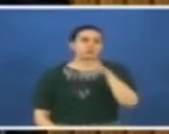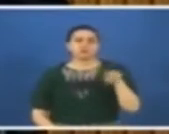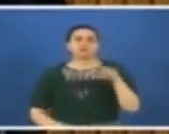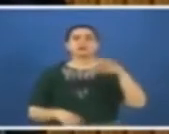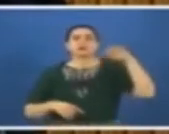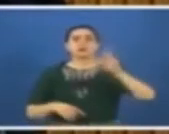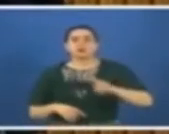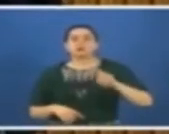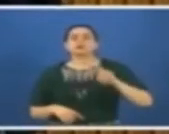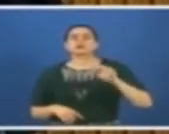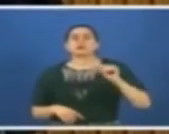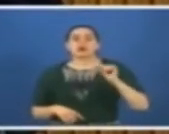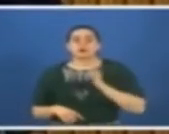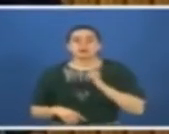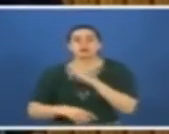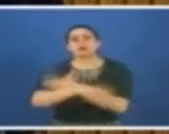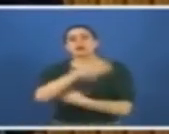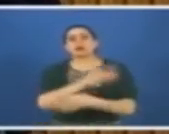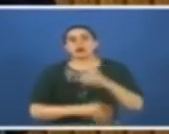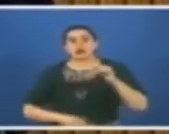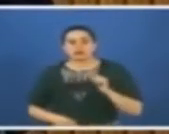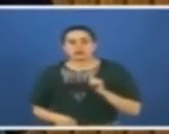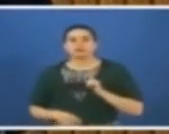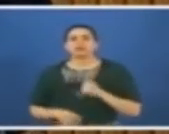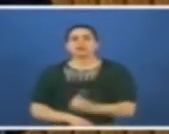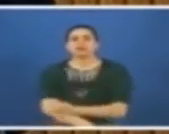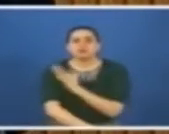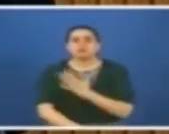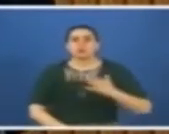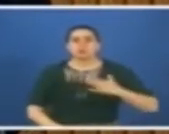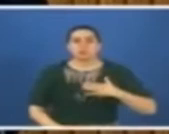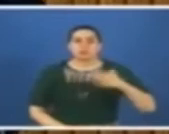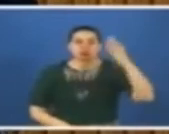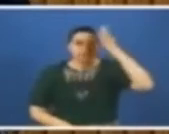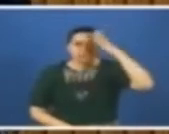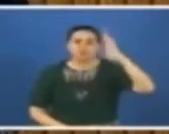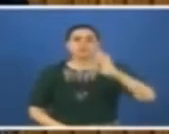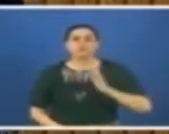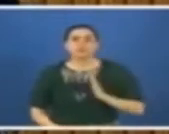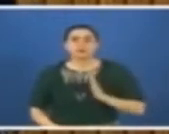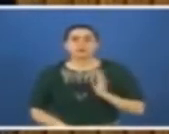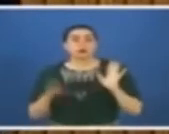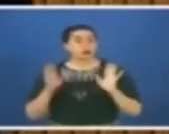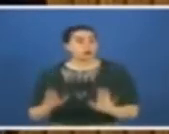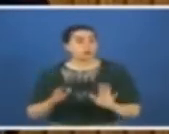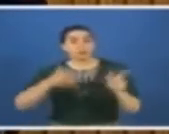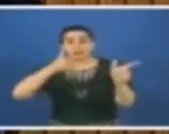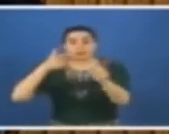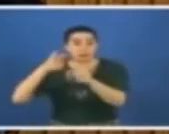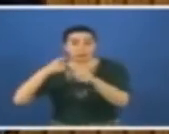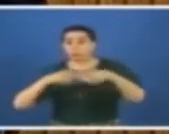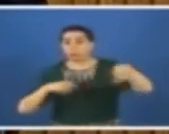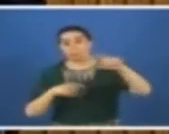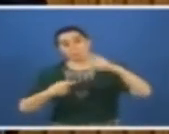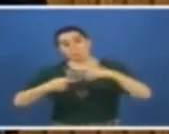şehitlerimizin ve gazilerimizin onuru var, gururu var, başımızın üstünde yeri var. Ama terör örgütü